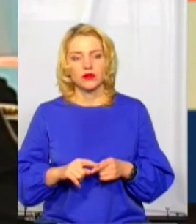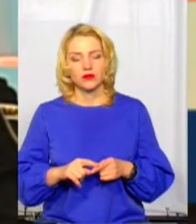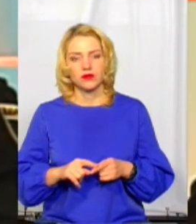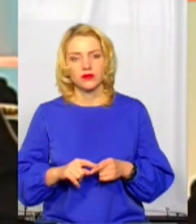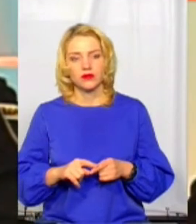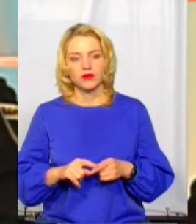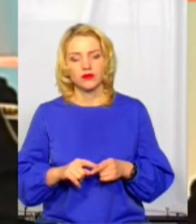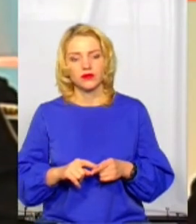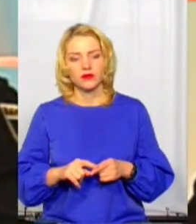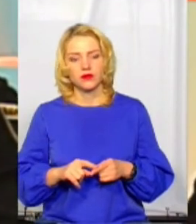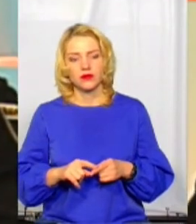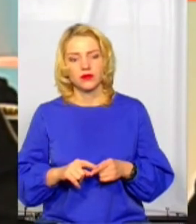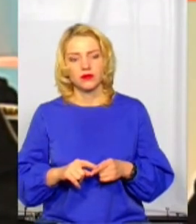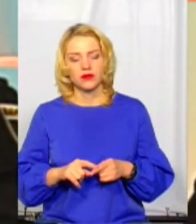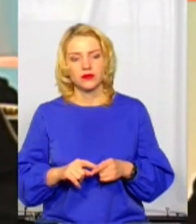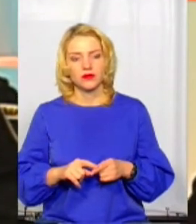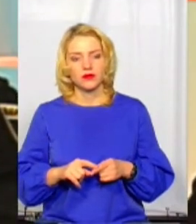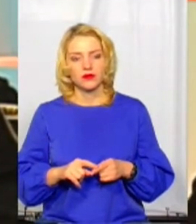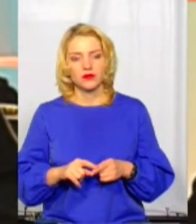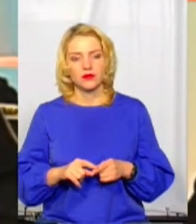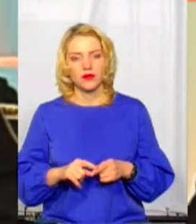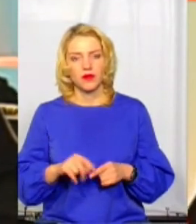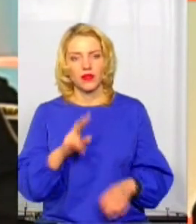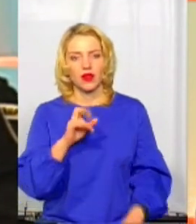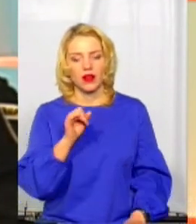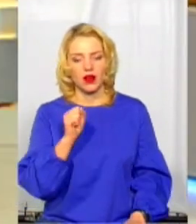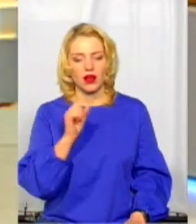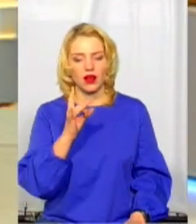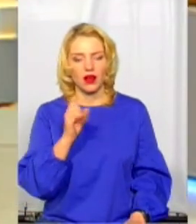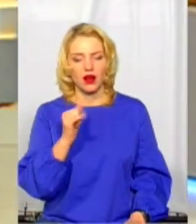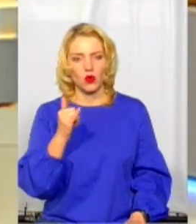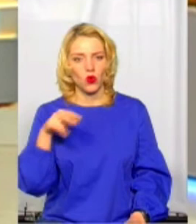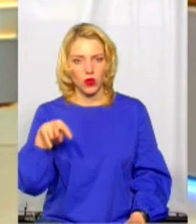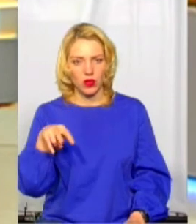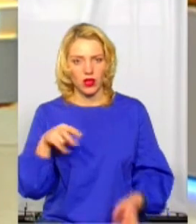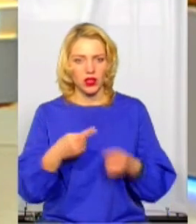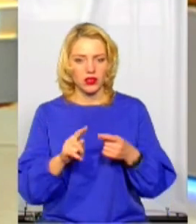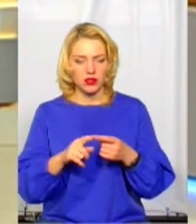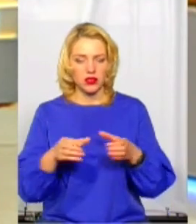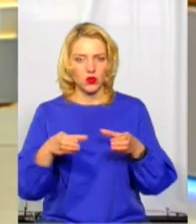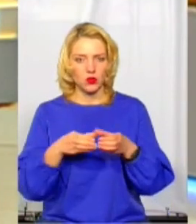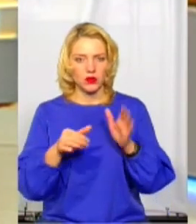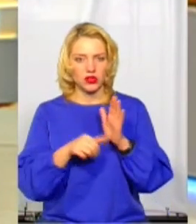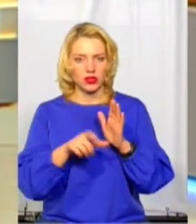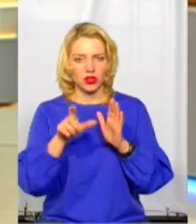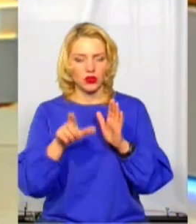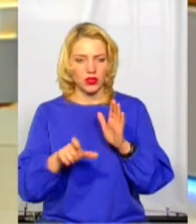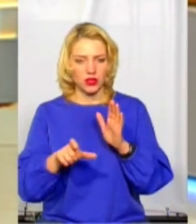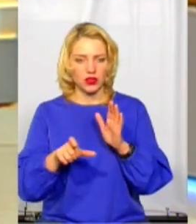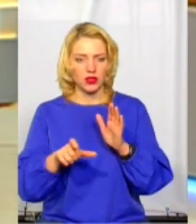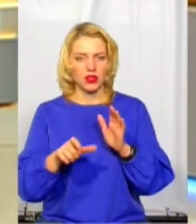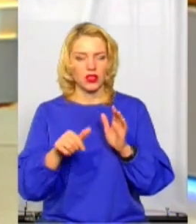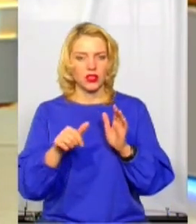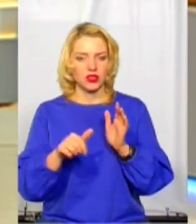рази це що значить? Ну, якщо караул складається з трьох або шести чоловік, в залежності від частини, від кількості автомобілів в